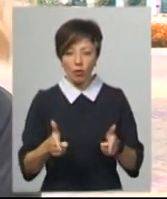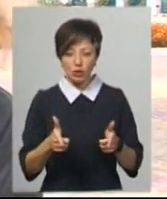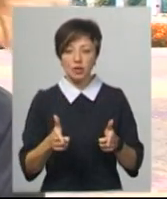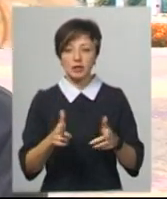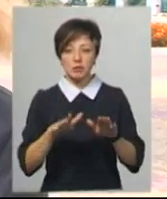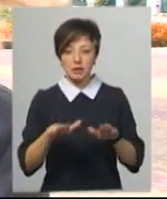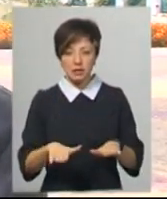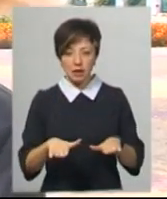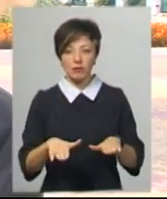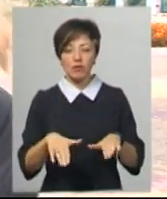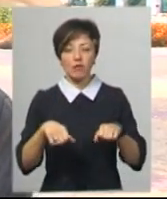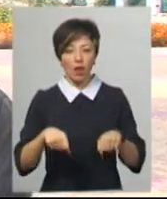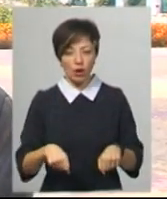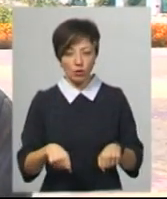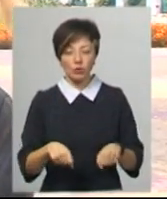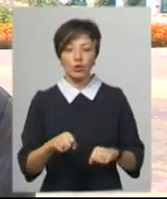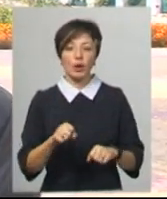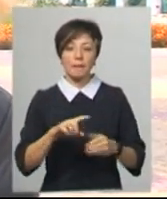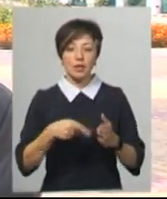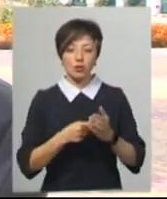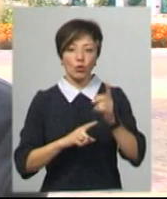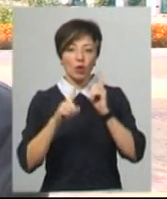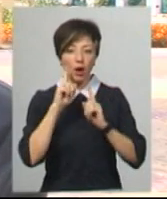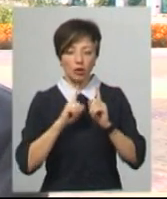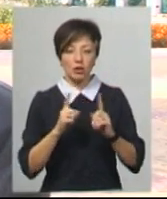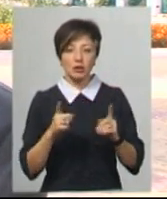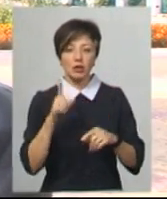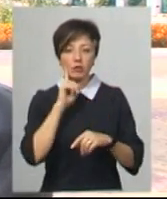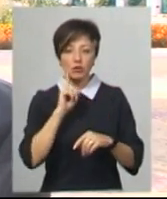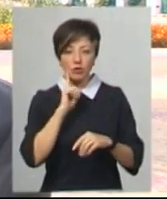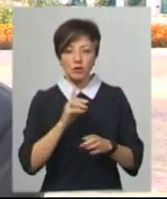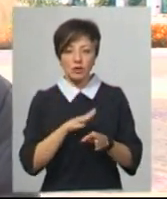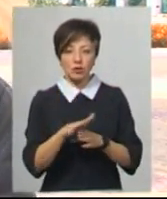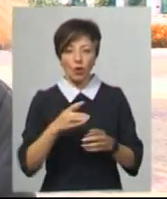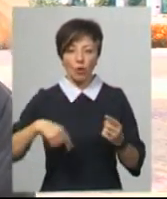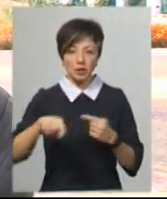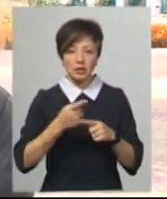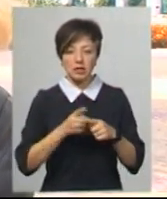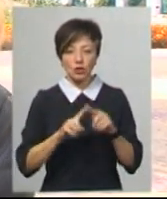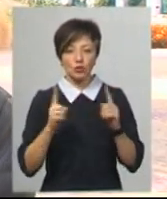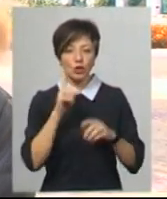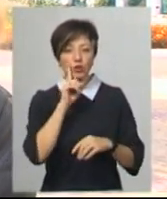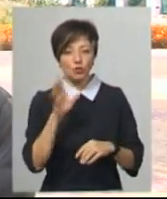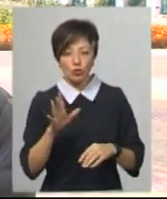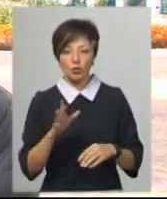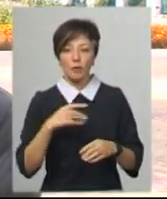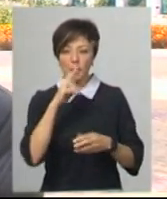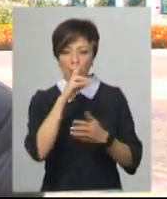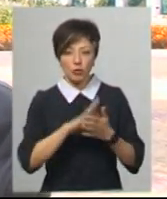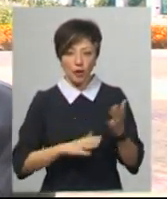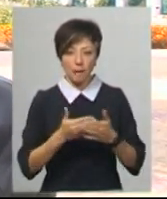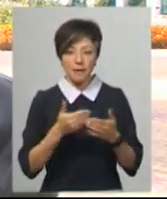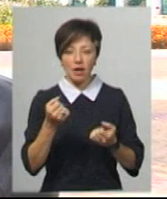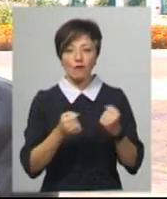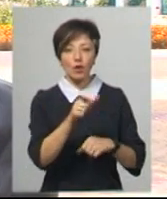місцевою владою, міською радою, якою тимчасово здійснюється об'їзд. Це, звичайно, дуже незручно. Ми перепрошуємо перед